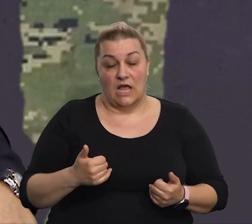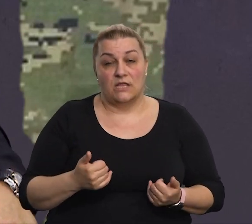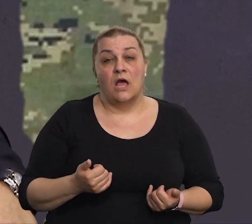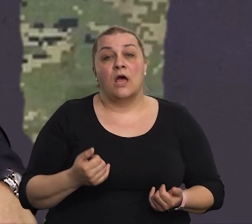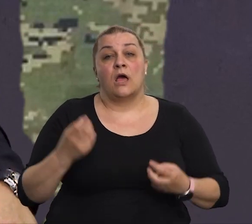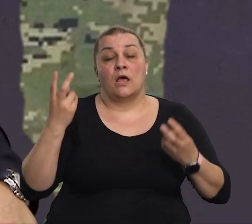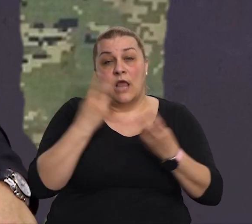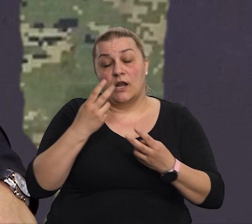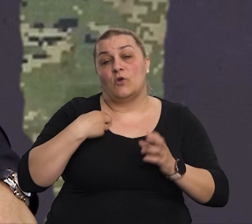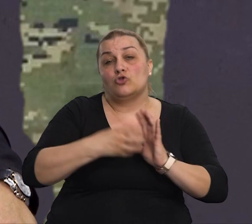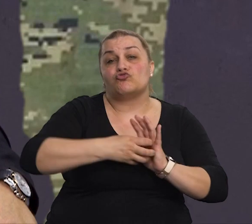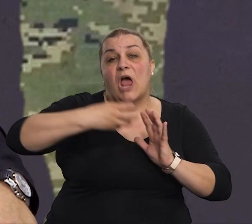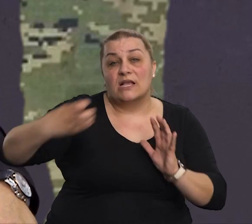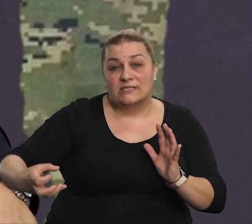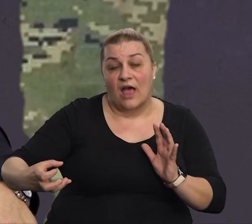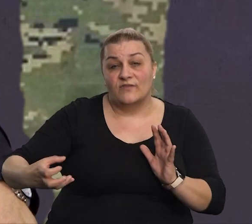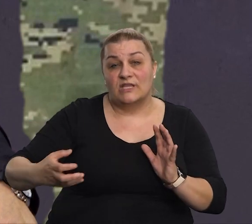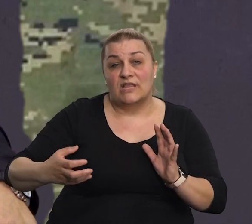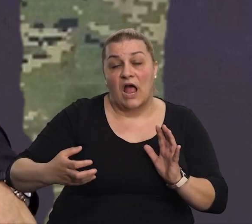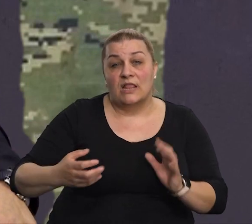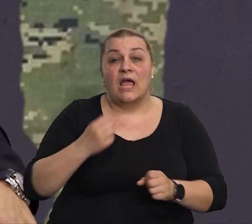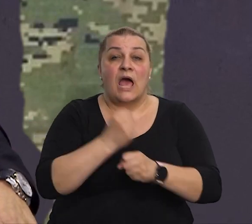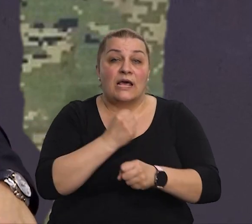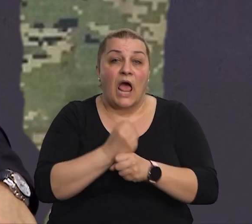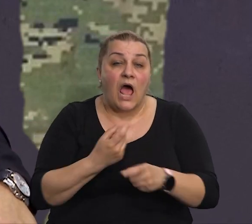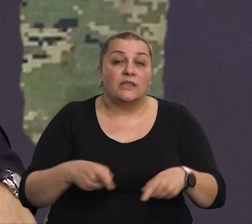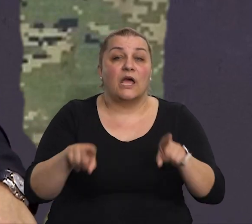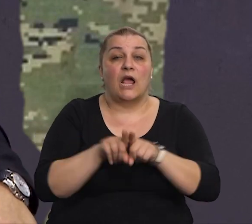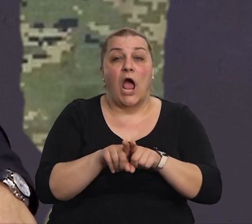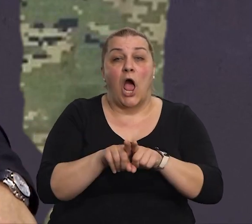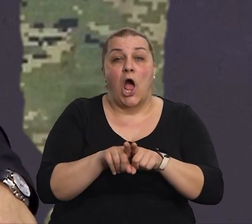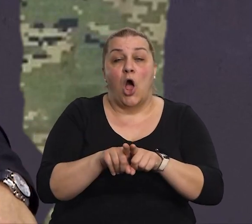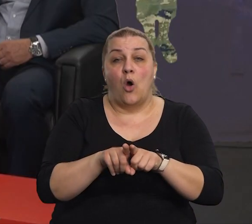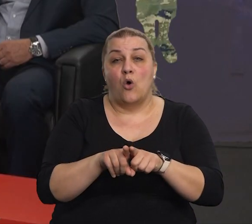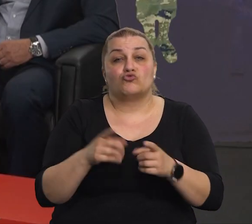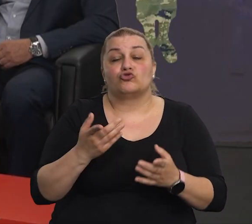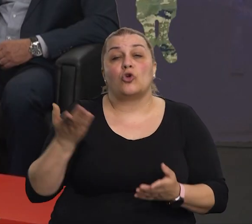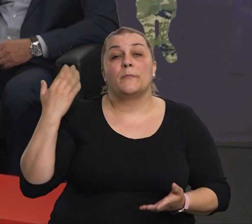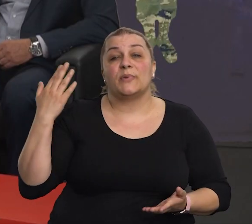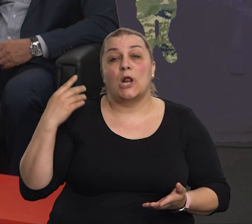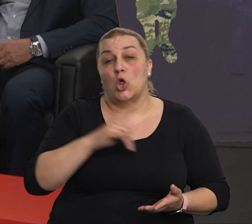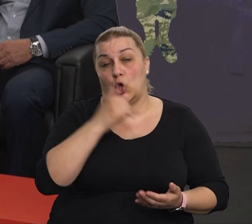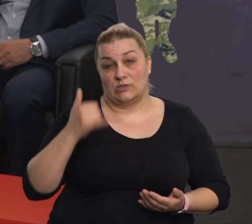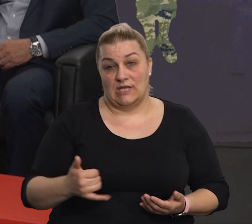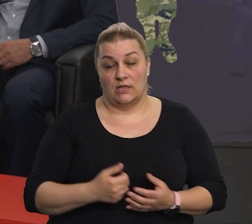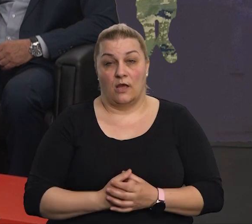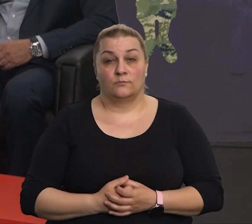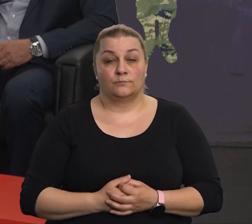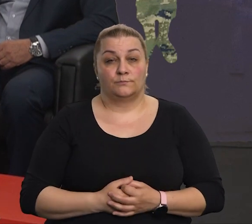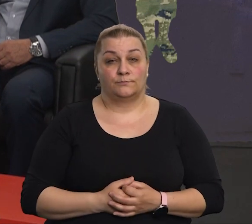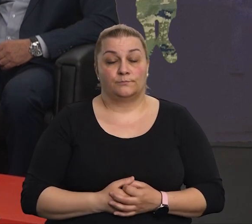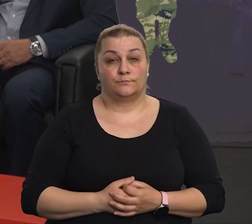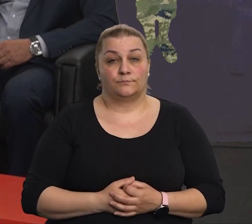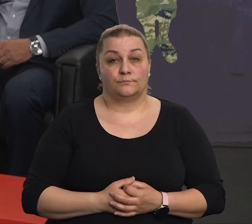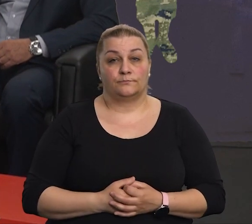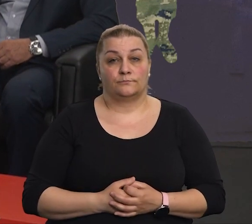naravno da ću nastaviti, nastaviti dalje rad kao što je, to je bilo i do sada, znači, da,